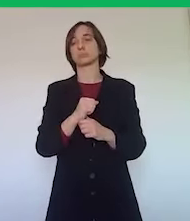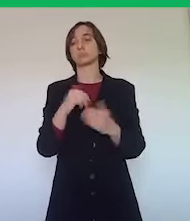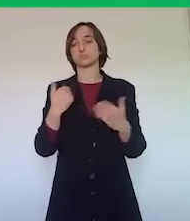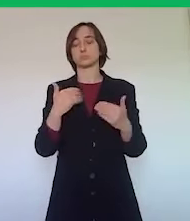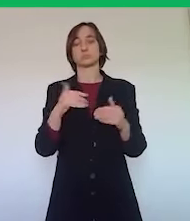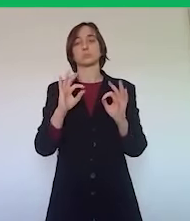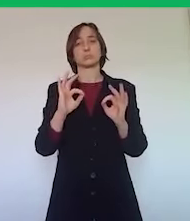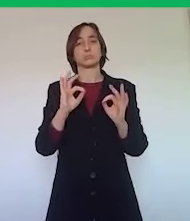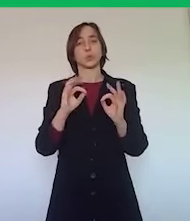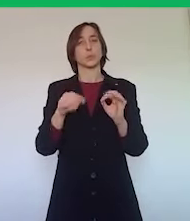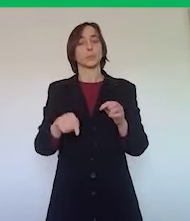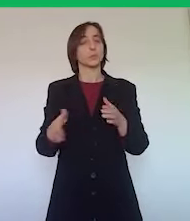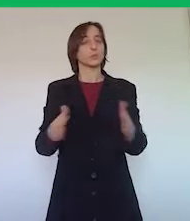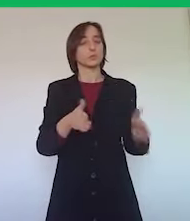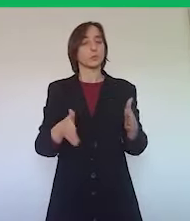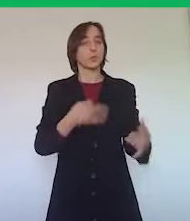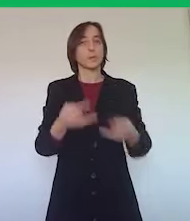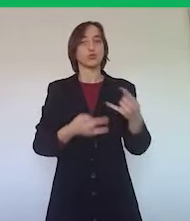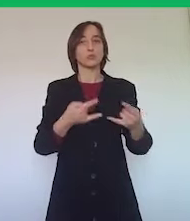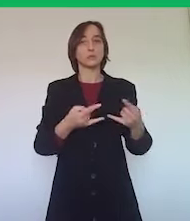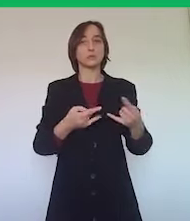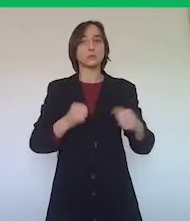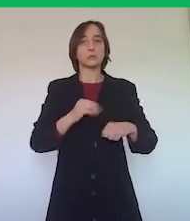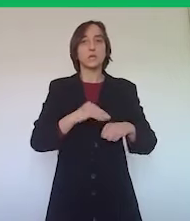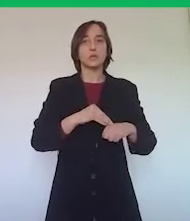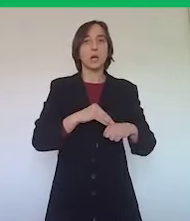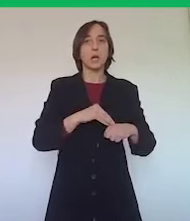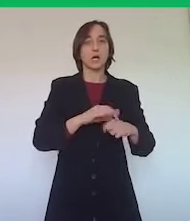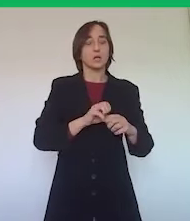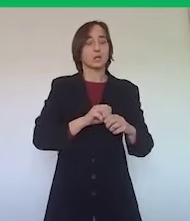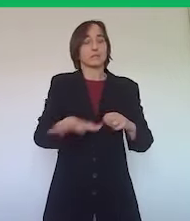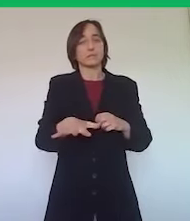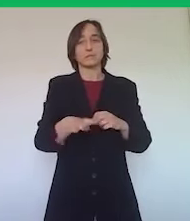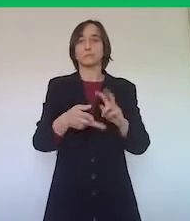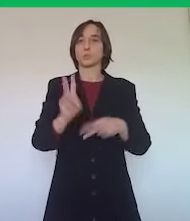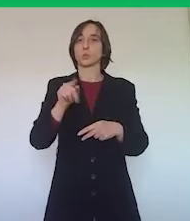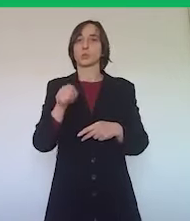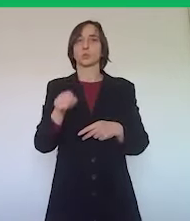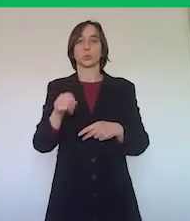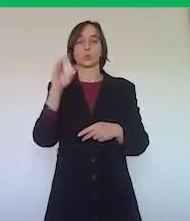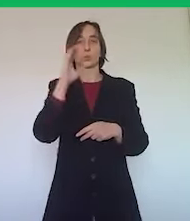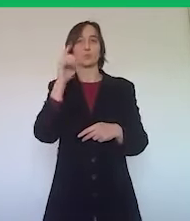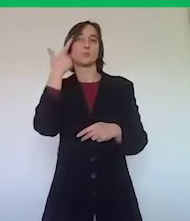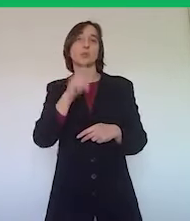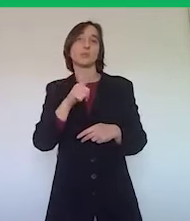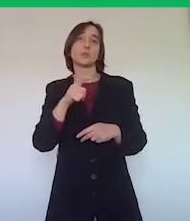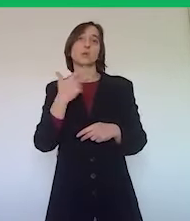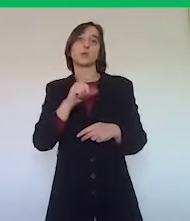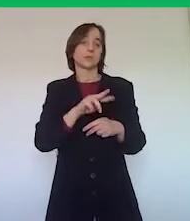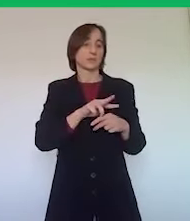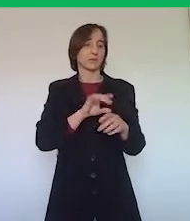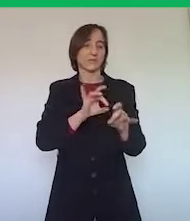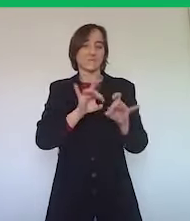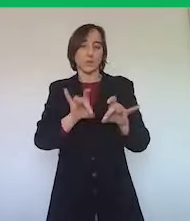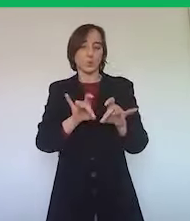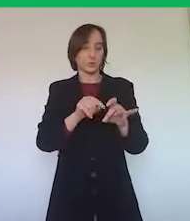economico maggiormente colpito da questa emergenza sanitaria, perché il virus si trasmette con